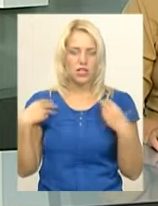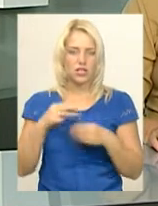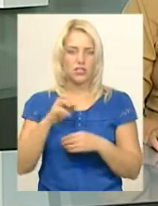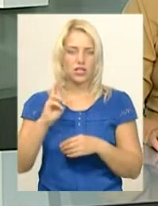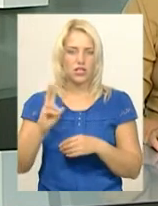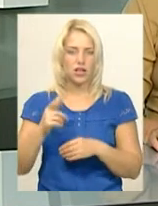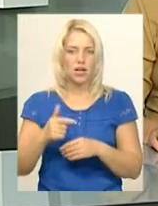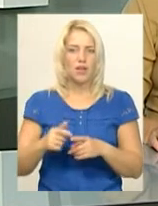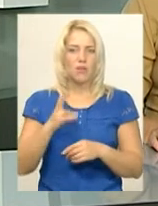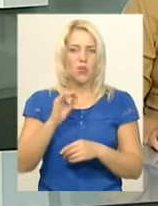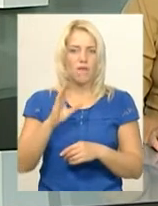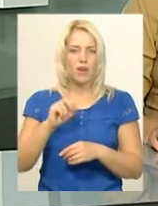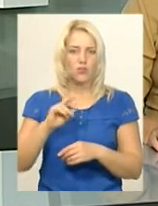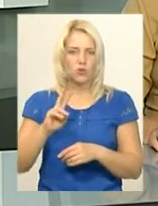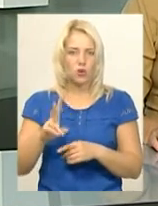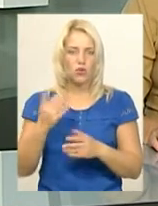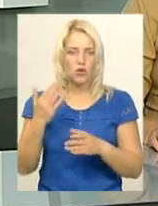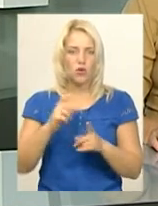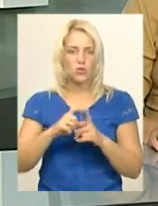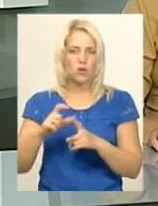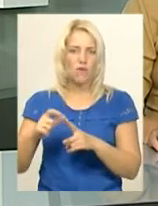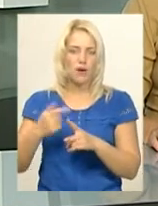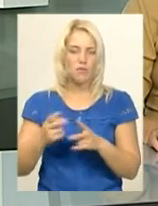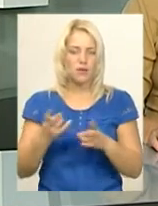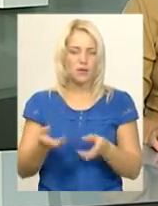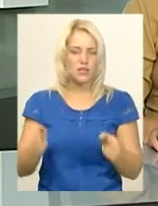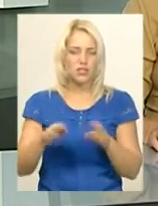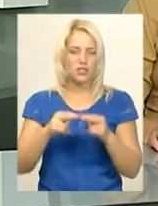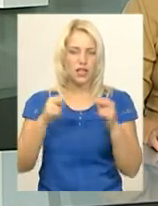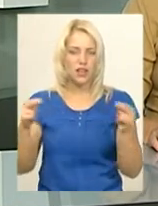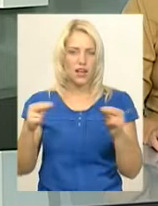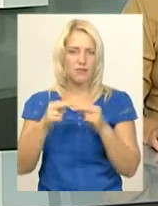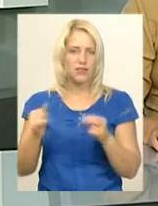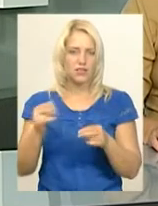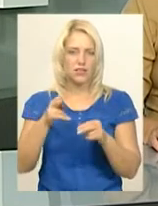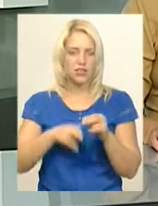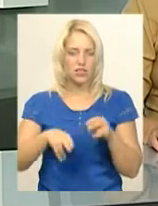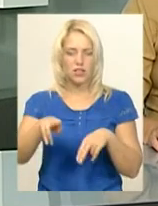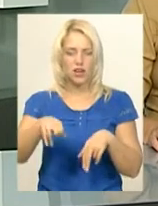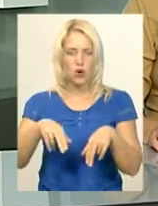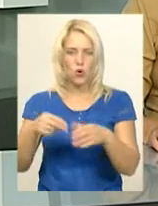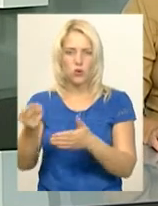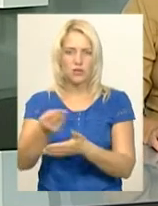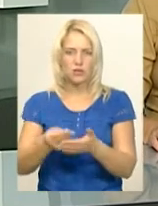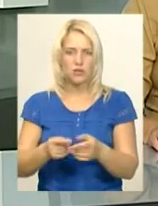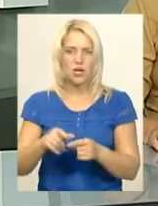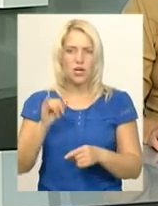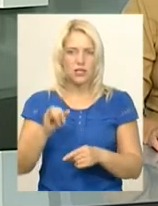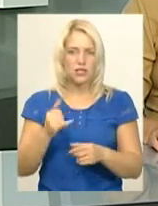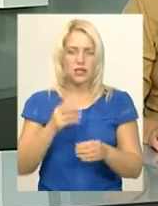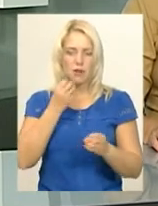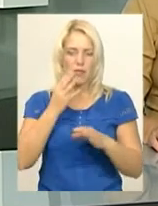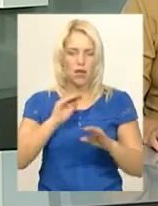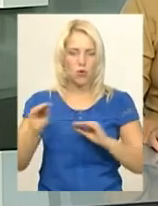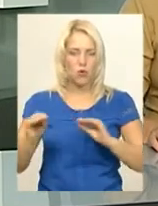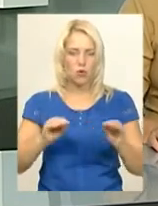міської ради Василь Новачок. За його словами, залишається встановити лавки та закінчити розмітку. Наразі зроблено благоустрій проїжджої частини і